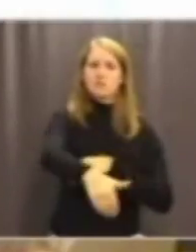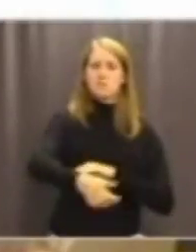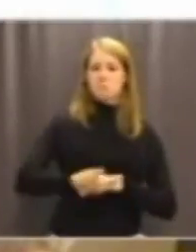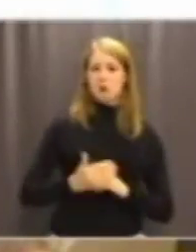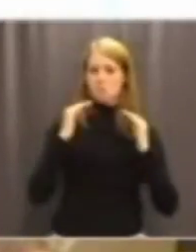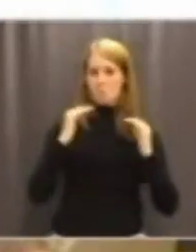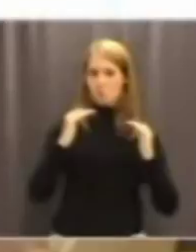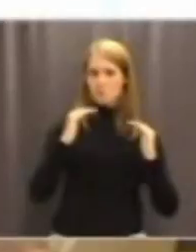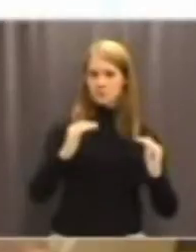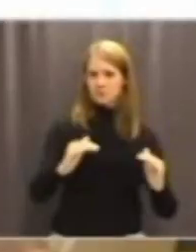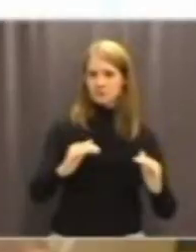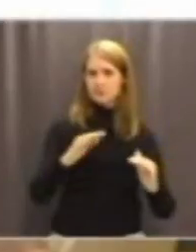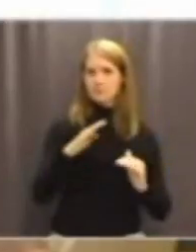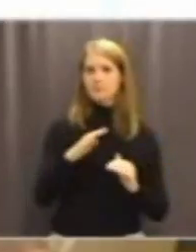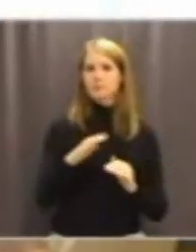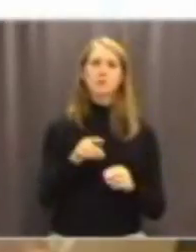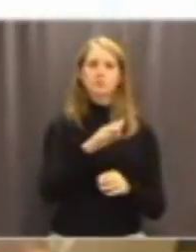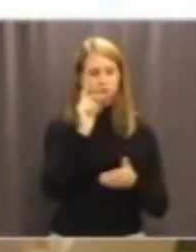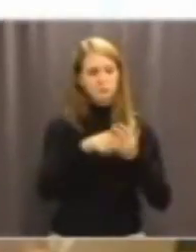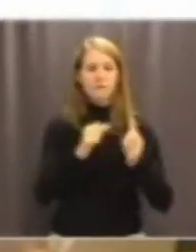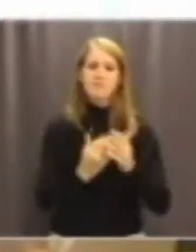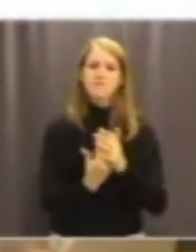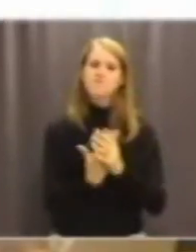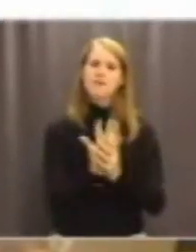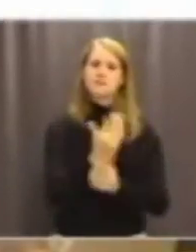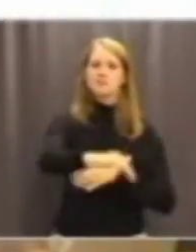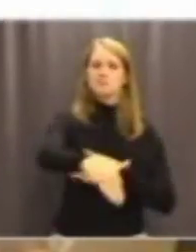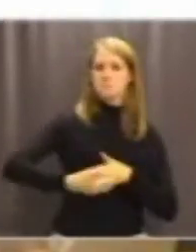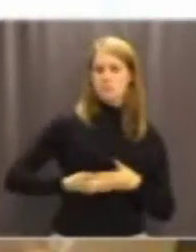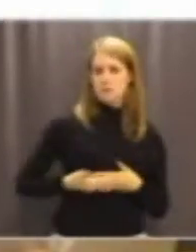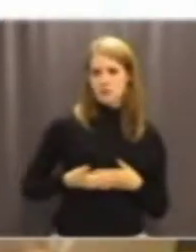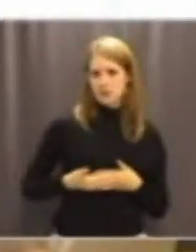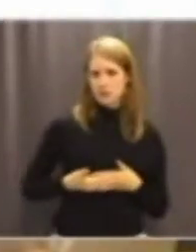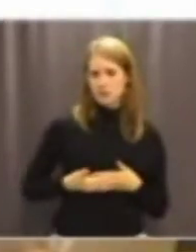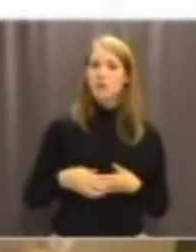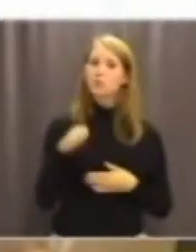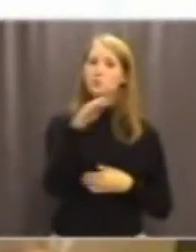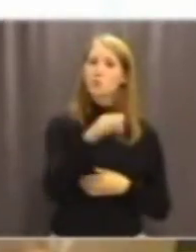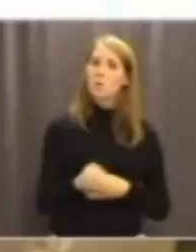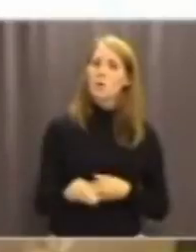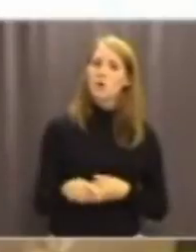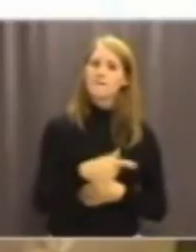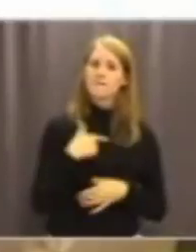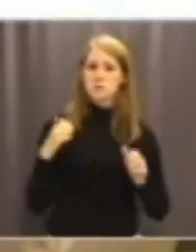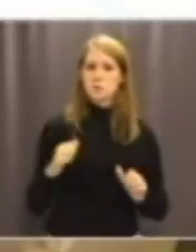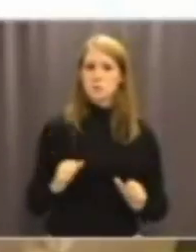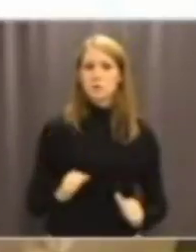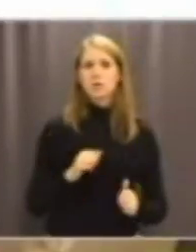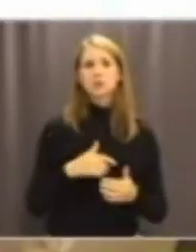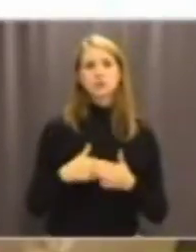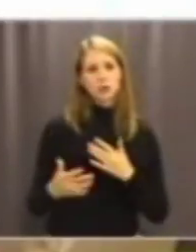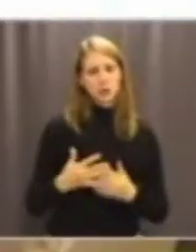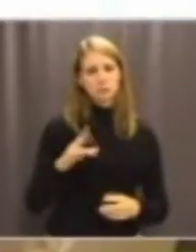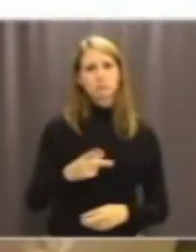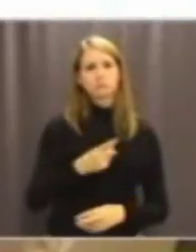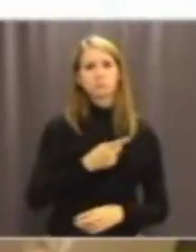så att de fick växa tillbaka igen då skulle vi göra en miljöinsats